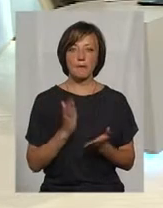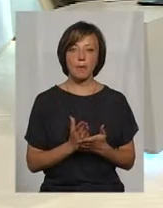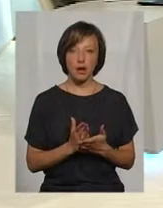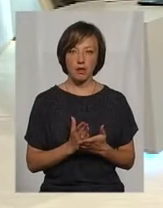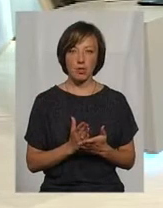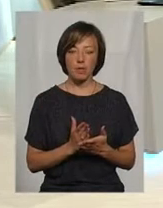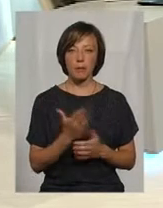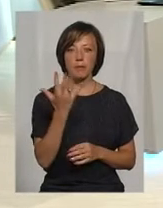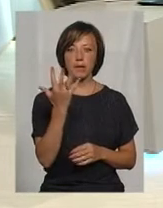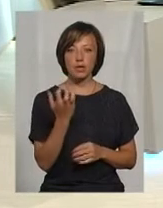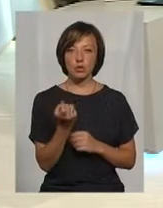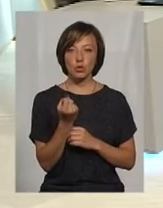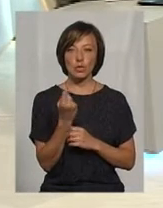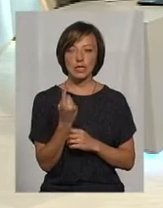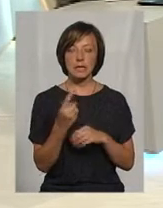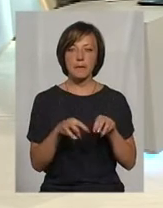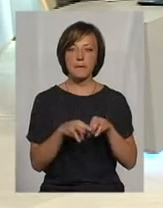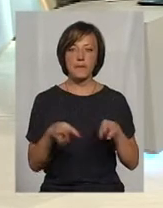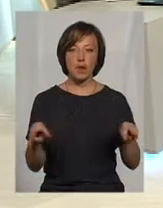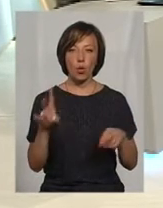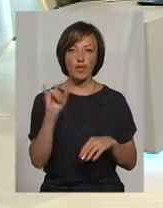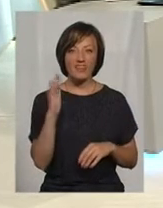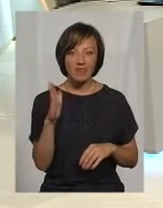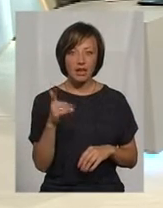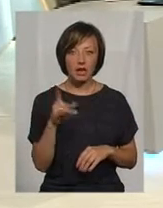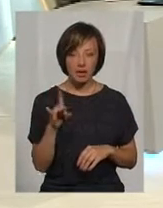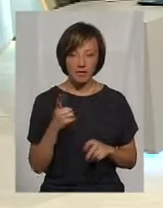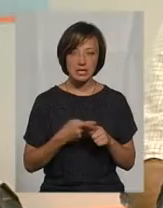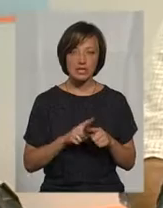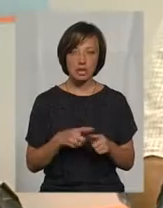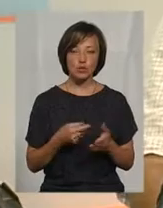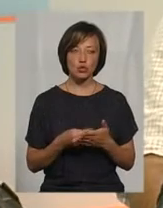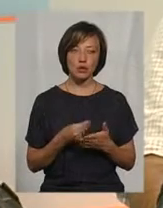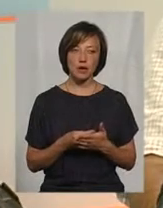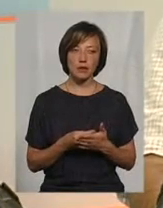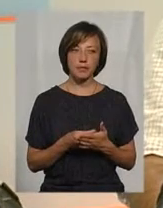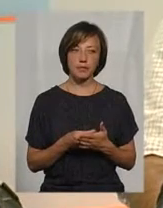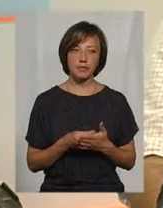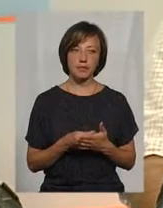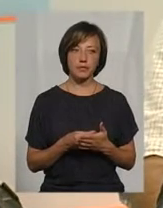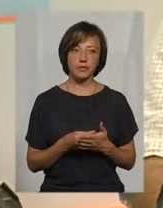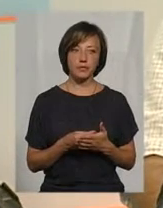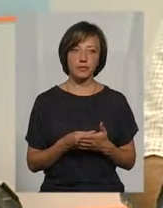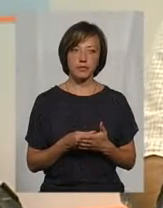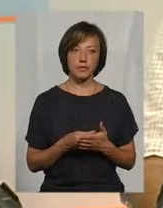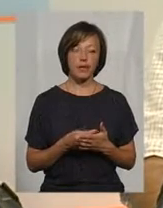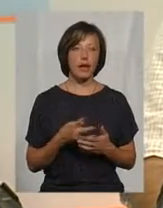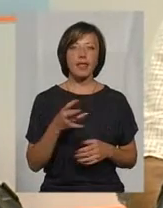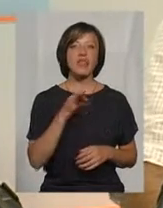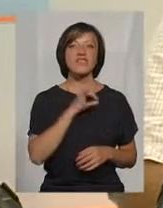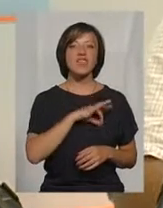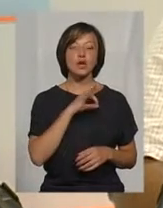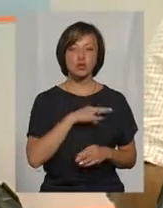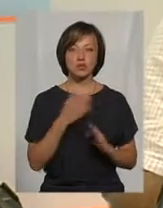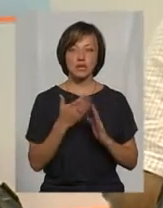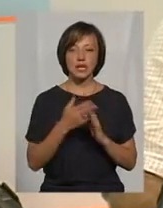511 мільйонів гривень, це сума, що становить невикористану субсидію.